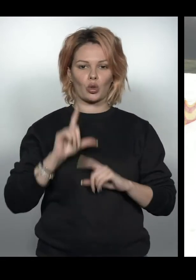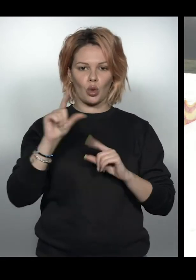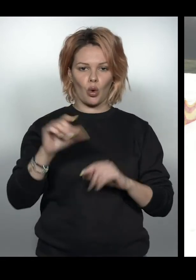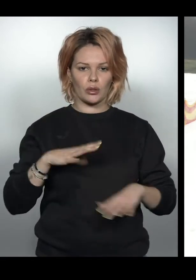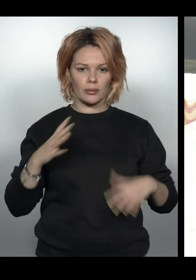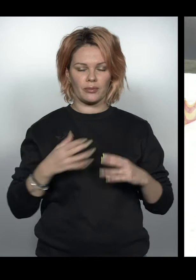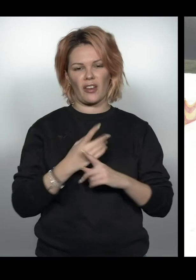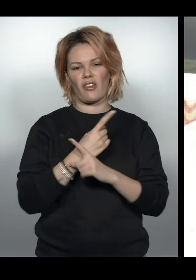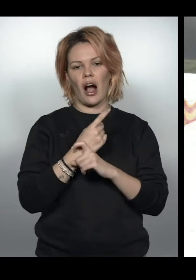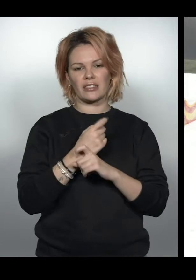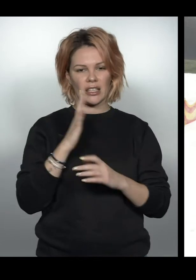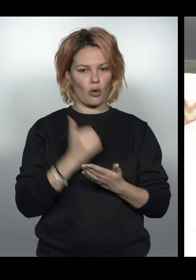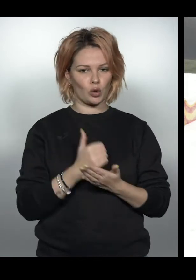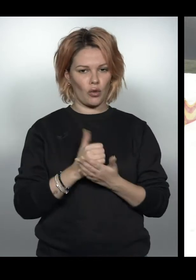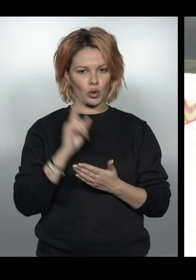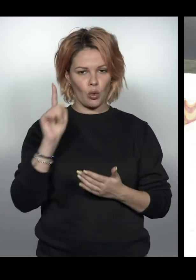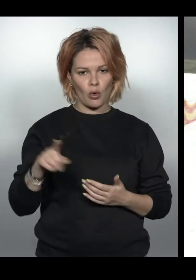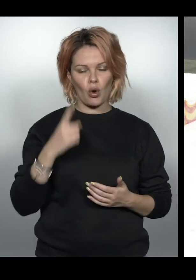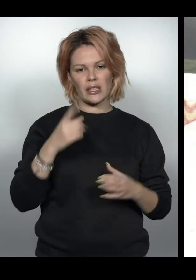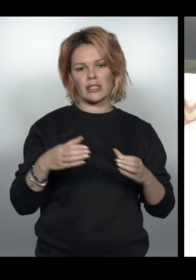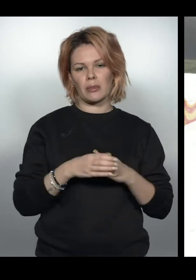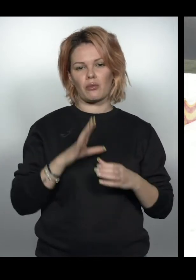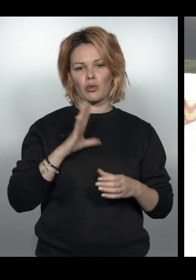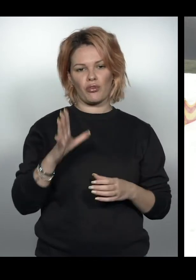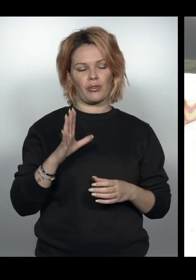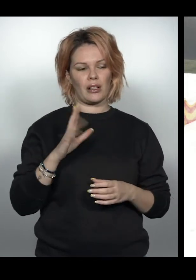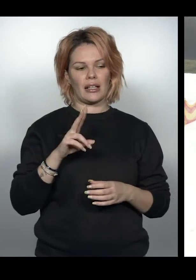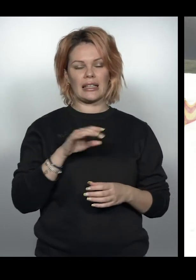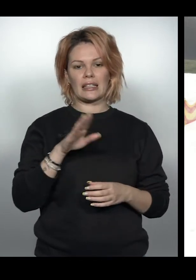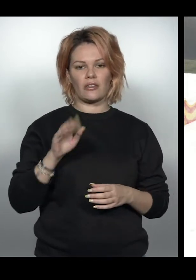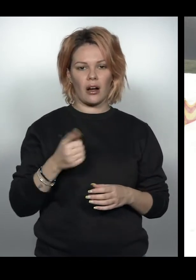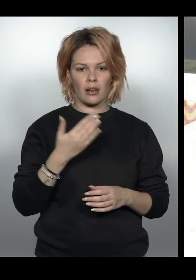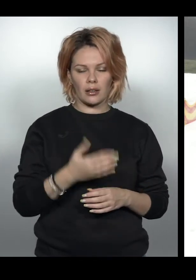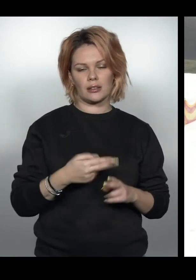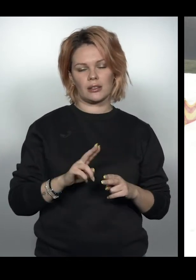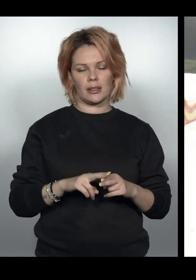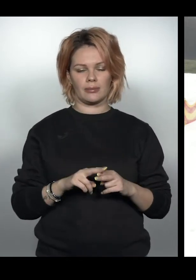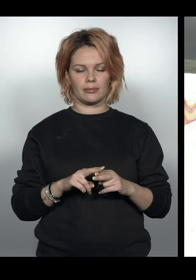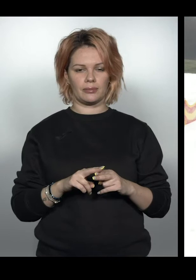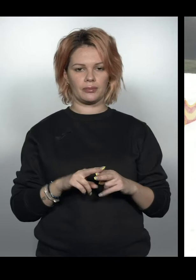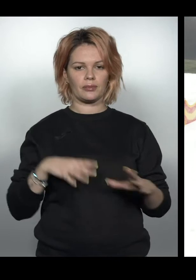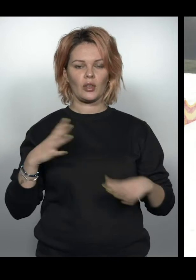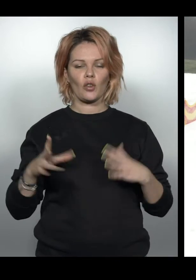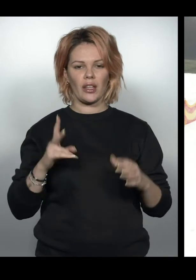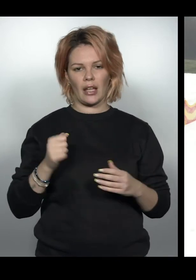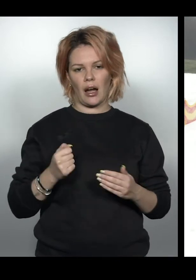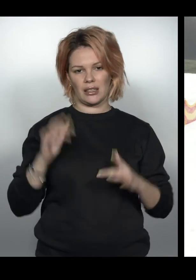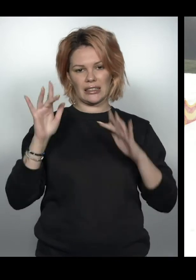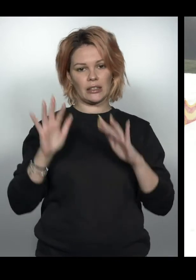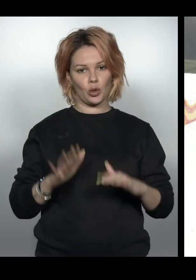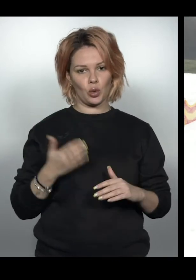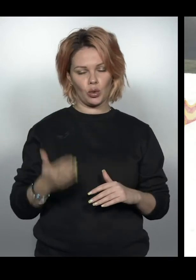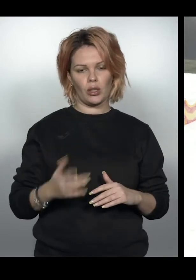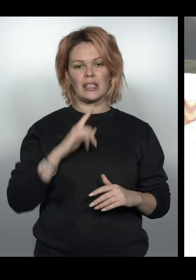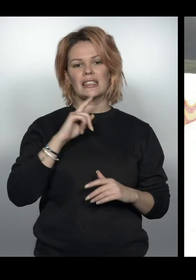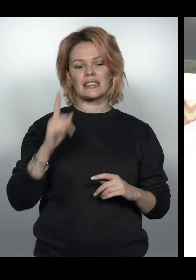кордон. В основному в Австрії тренувалися. Один збір був в Литві. Це тренування на снігу.